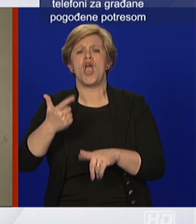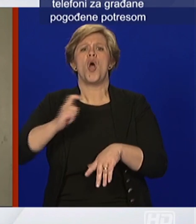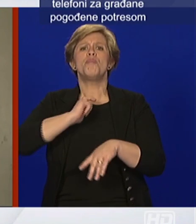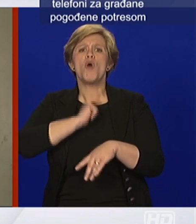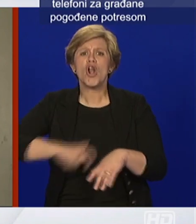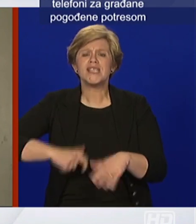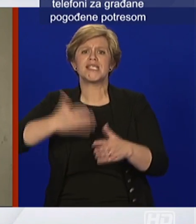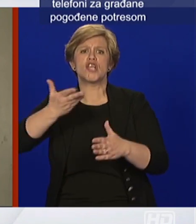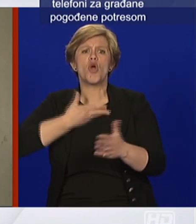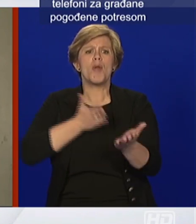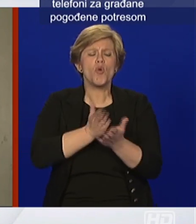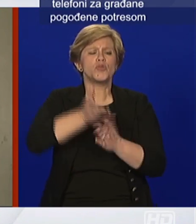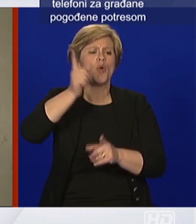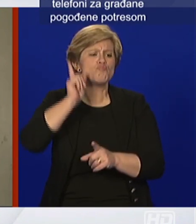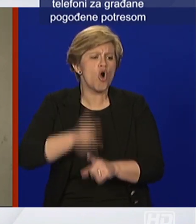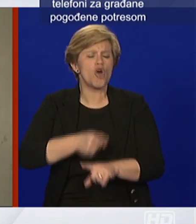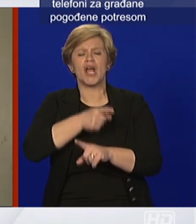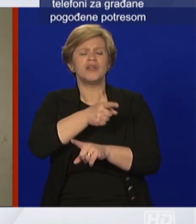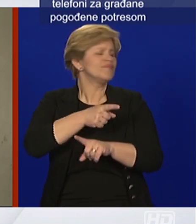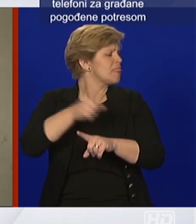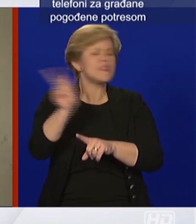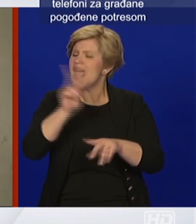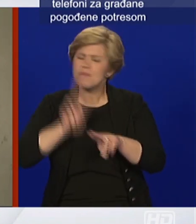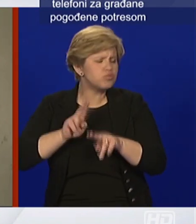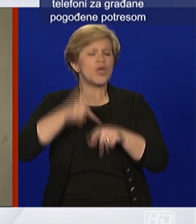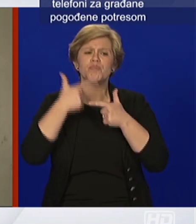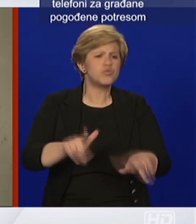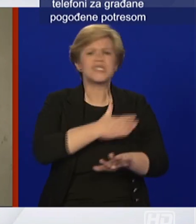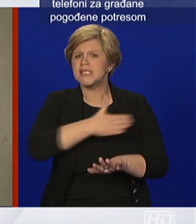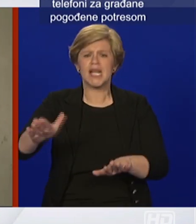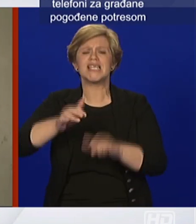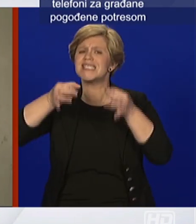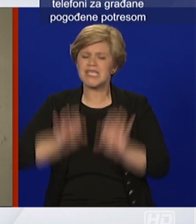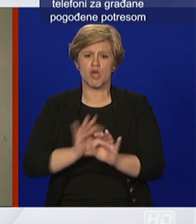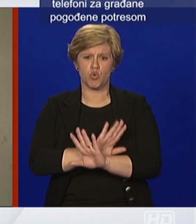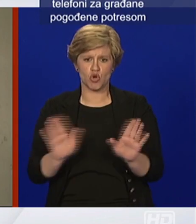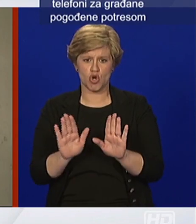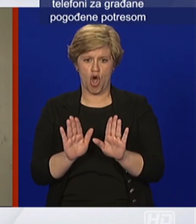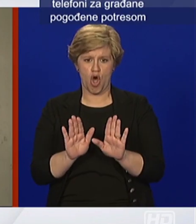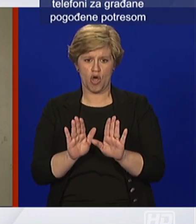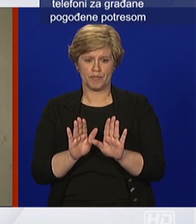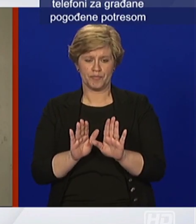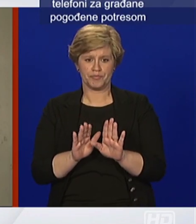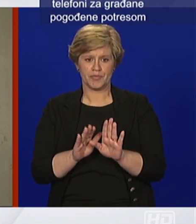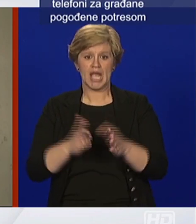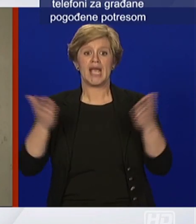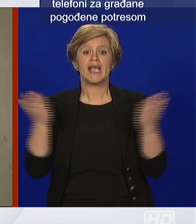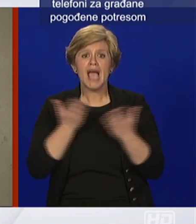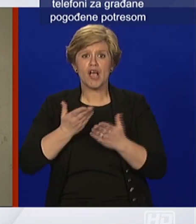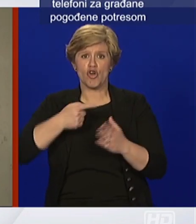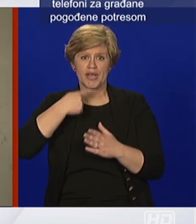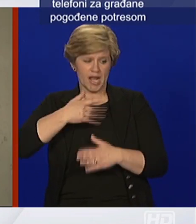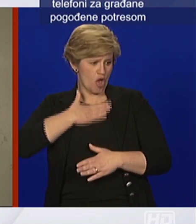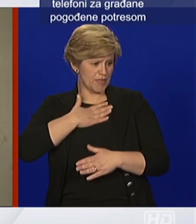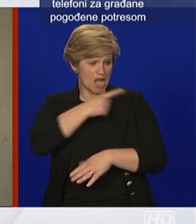upute takve se puštati neće kao što je kazao upravo naš glavni epidemiolog